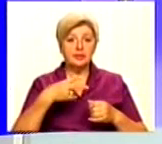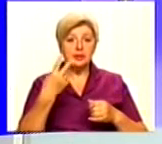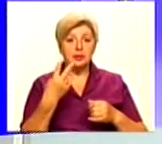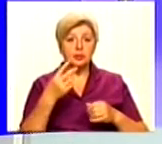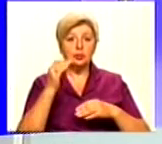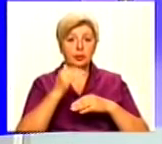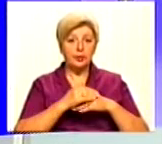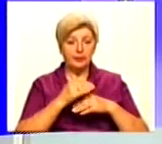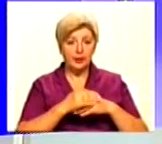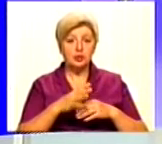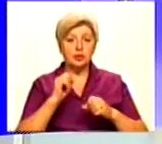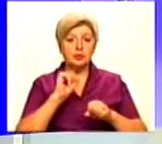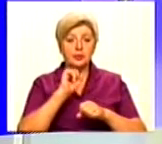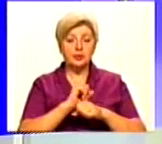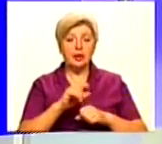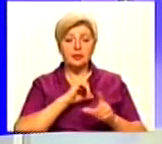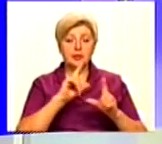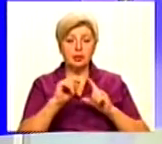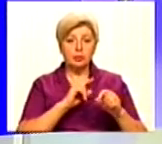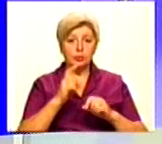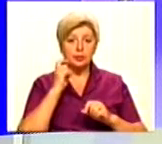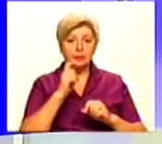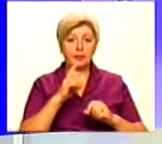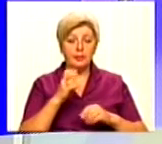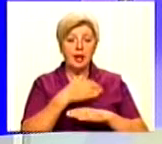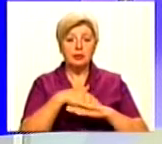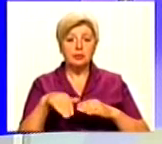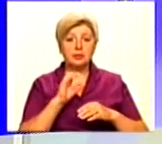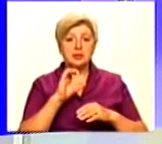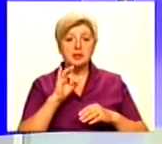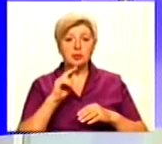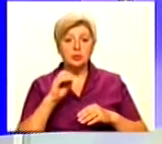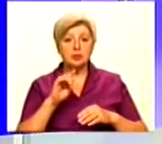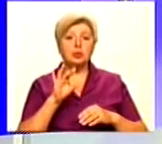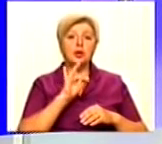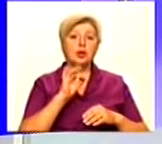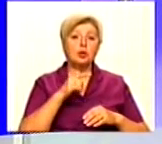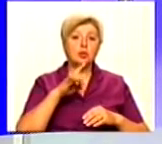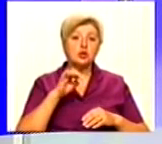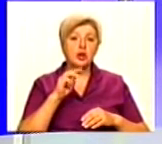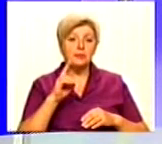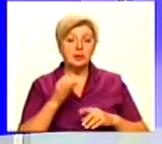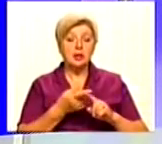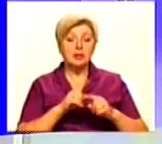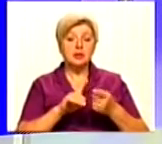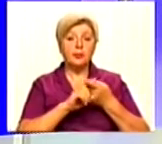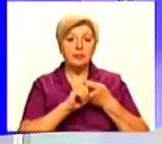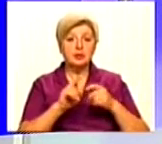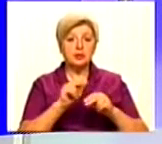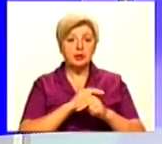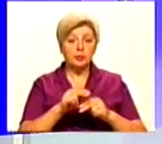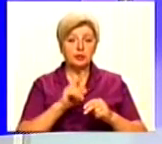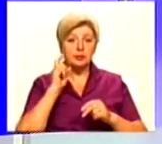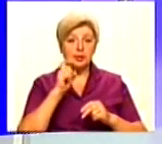вечора, призупиняється рух трамваїв на вулицях Ігоря Сікорського та Михайла Грушевського. Це пов'язано із ремонтом трамвайних колій.